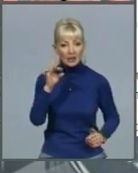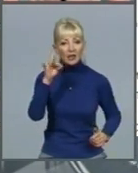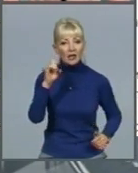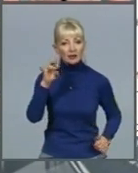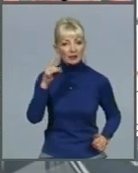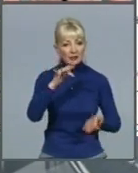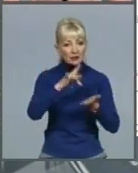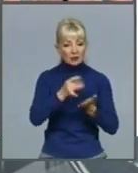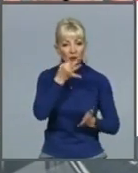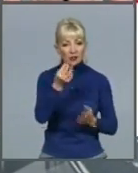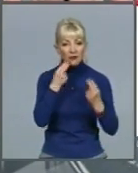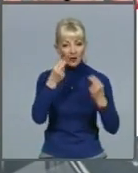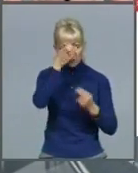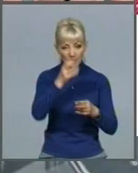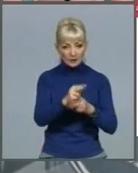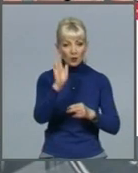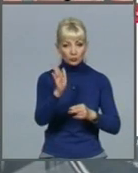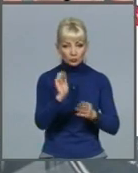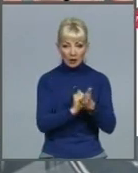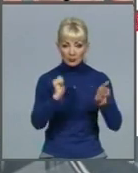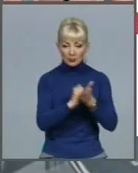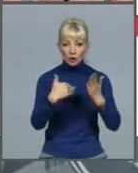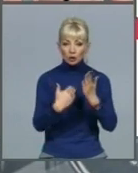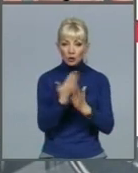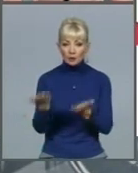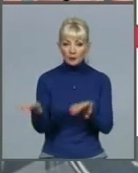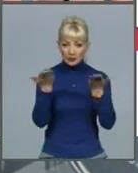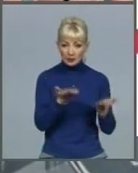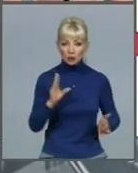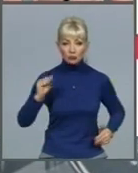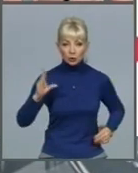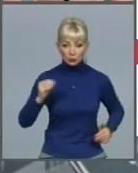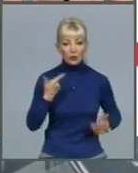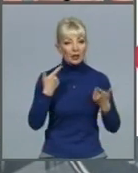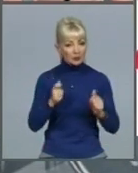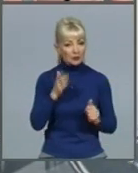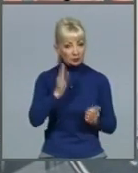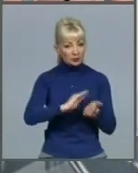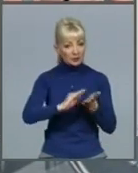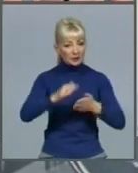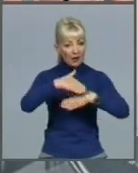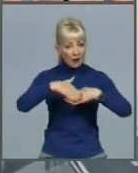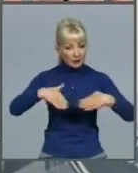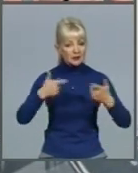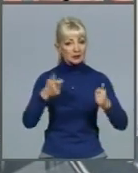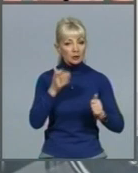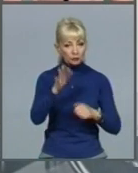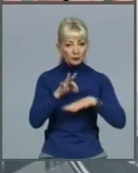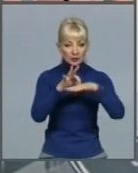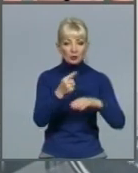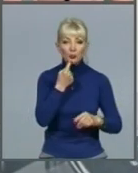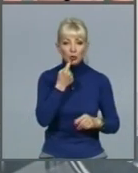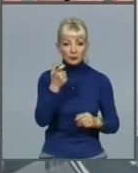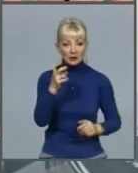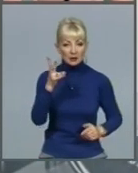освіти буде розміщено оновлені запрошення-перепустки, у яких зазначаються адреси пунктів пробного тестування. Для входу до особистого